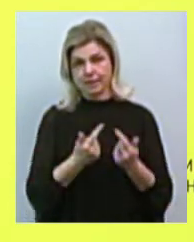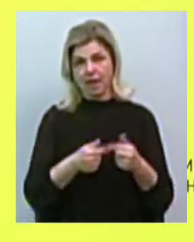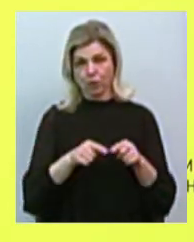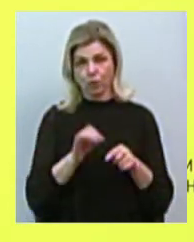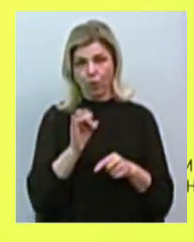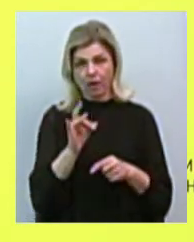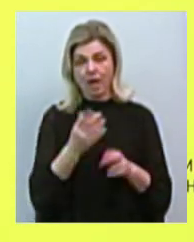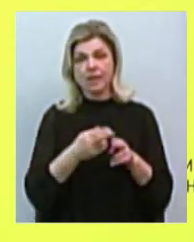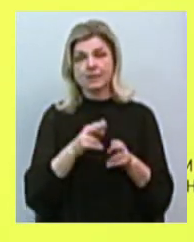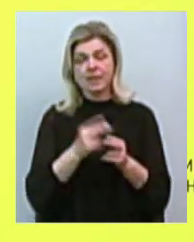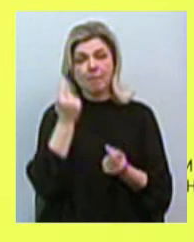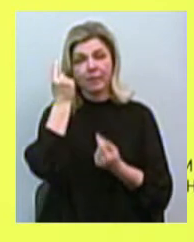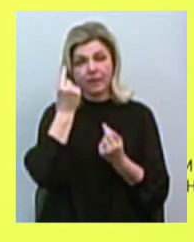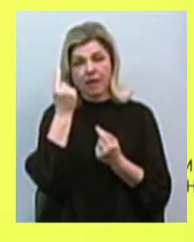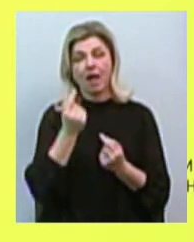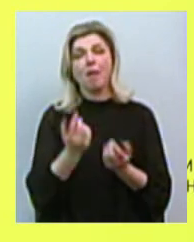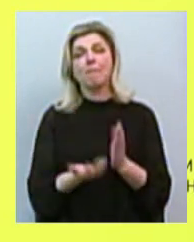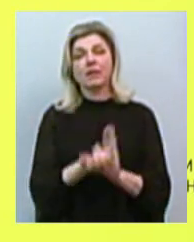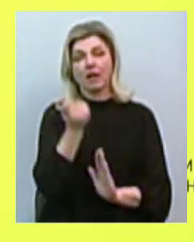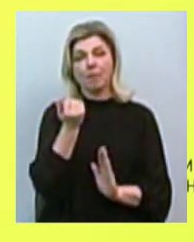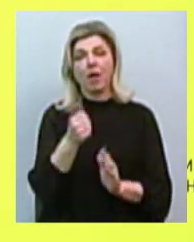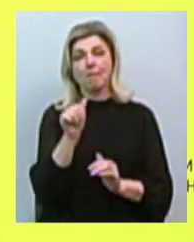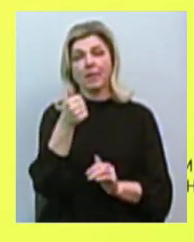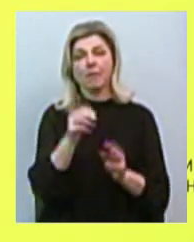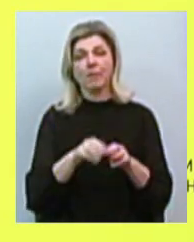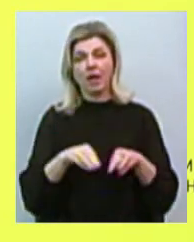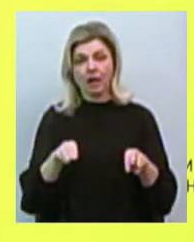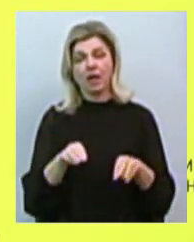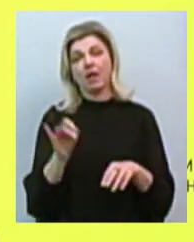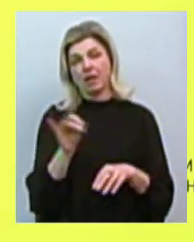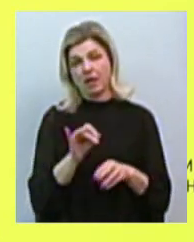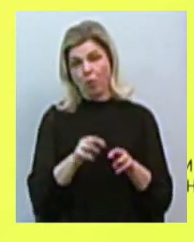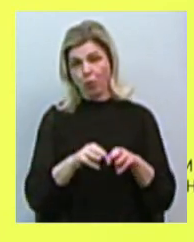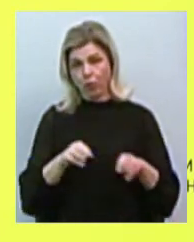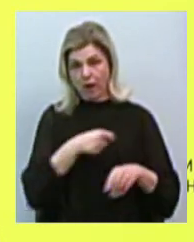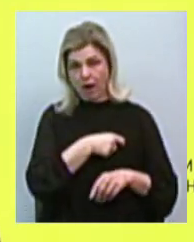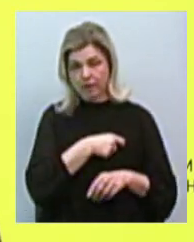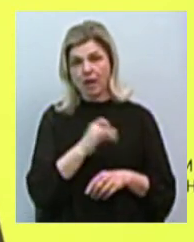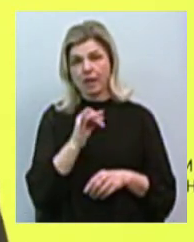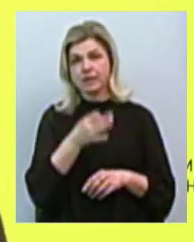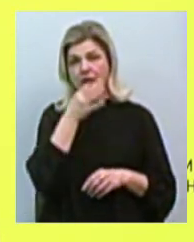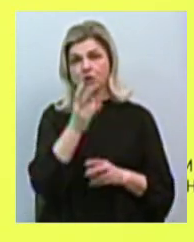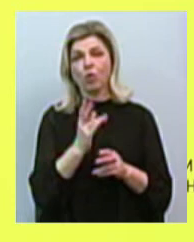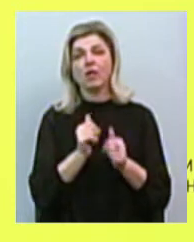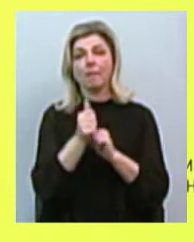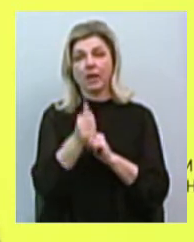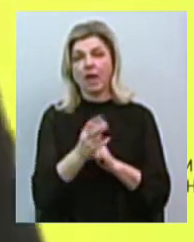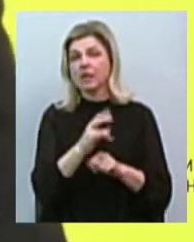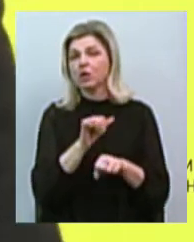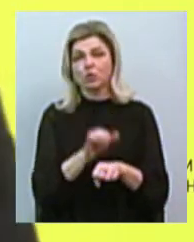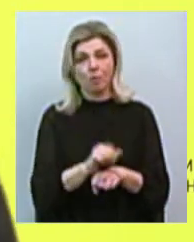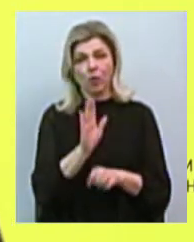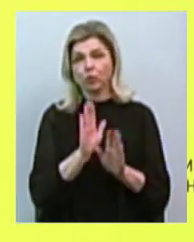Власне, цю філософію підтримує прем'єр, цю філософію підтримує уряд. Тому, звісно, скажу наперед, що ми не зупинимось тільки на цих